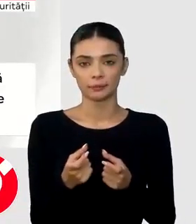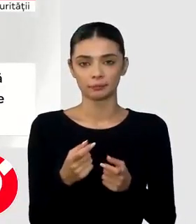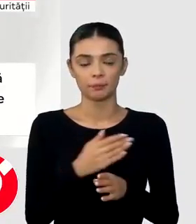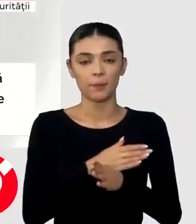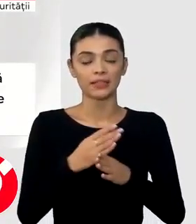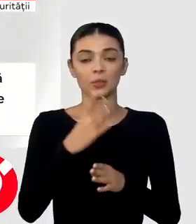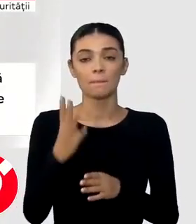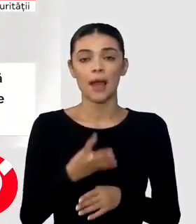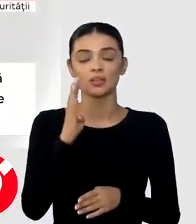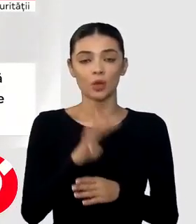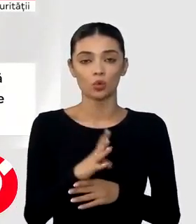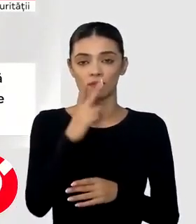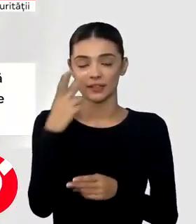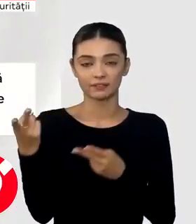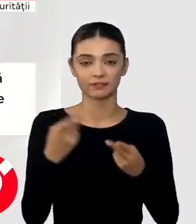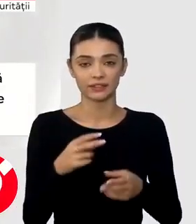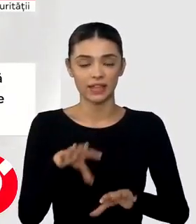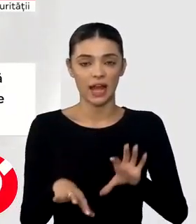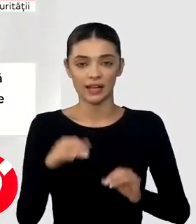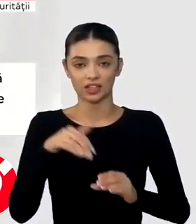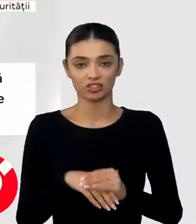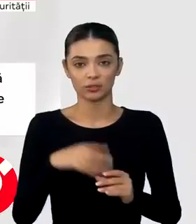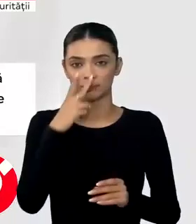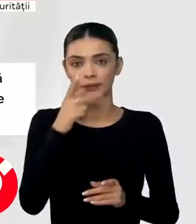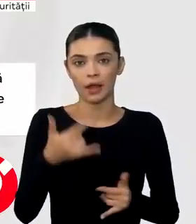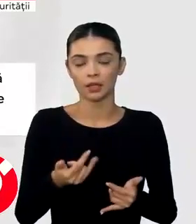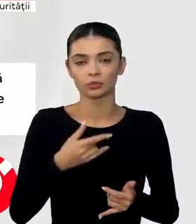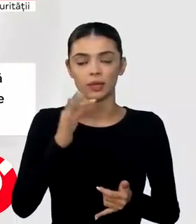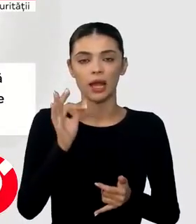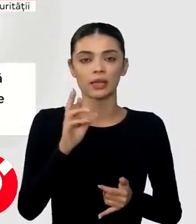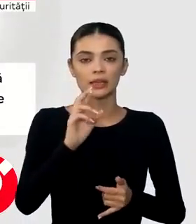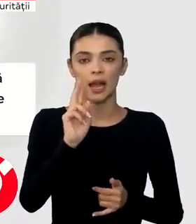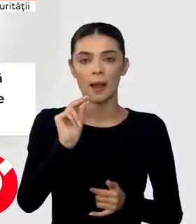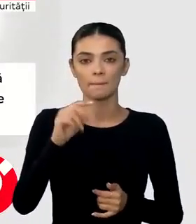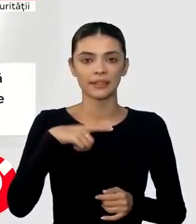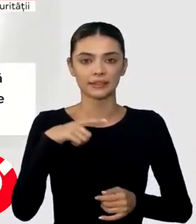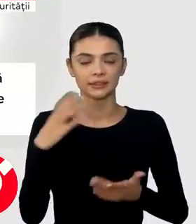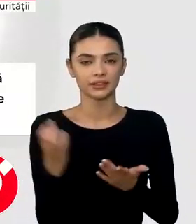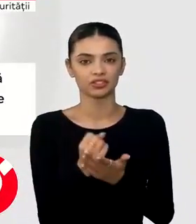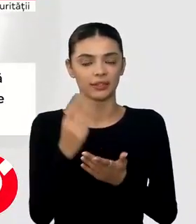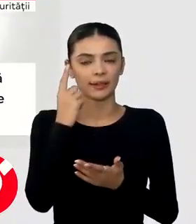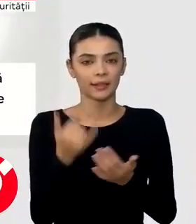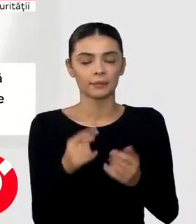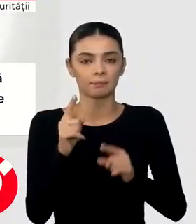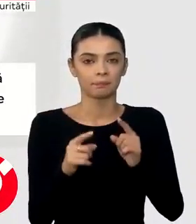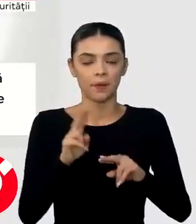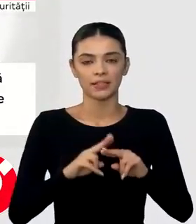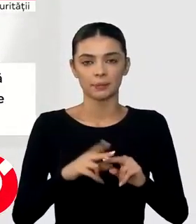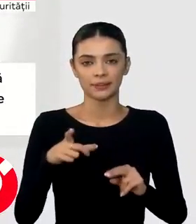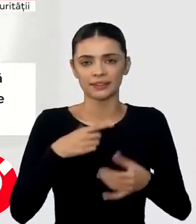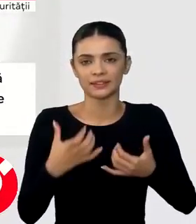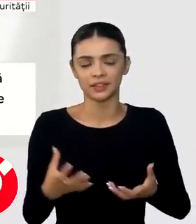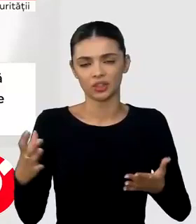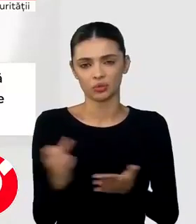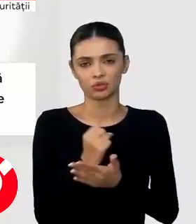alegeri. Trump, am văzut că este dat favorit în anumite sondaje. Va fi foarte greu acolo să se